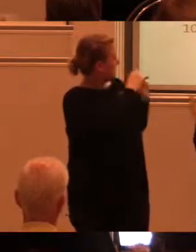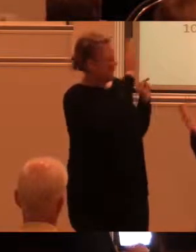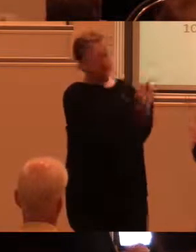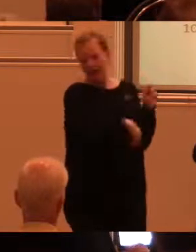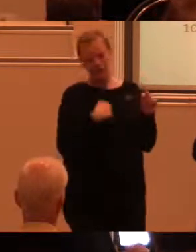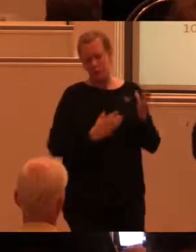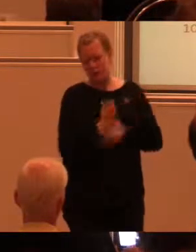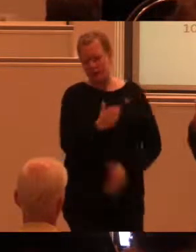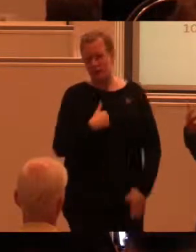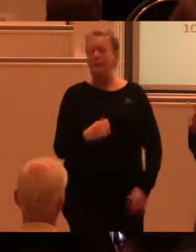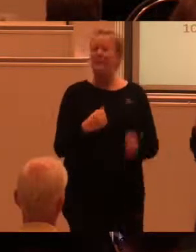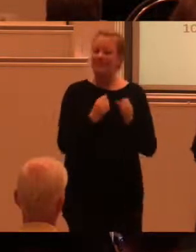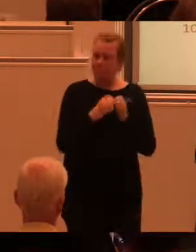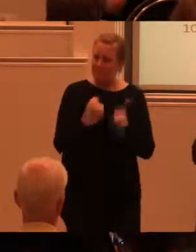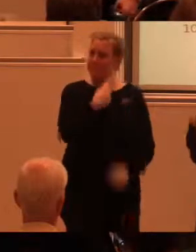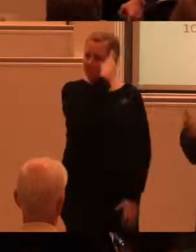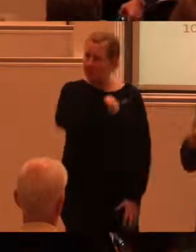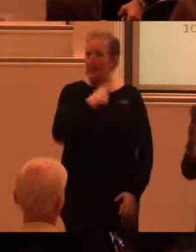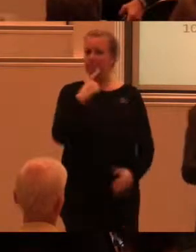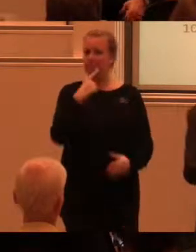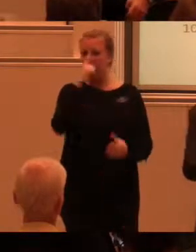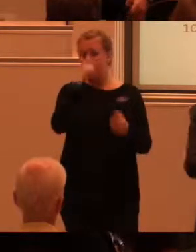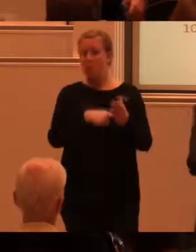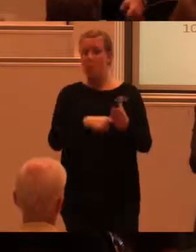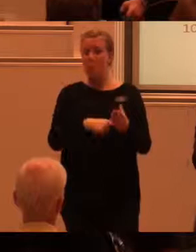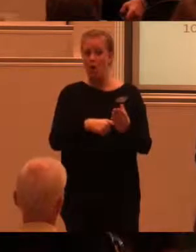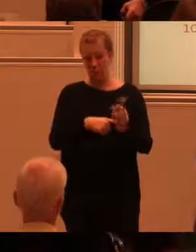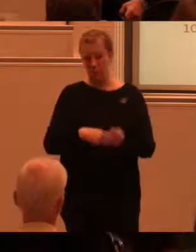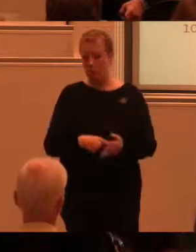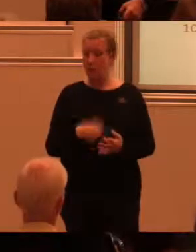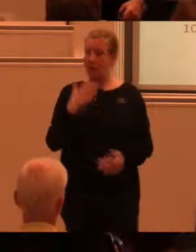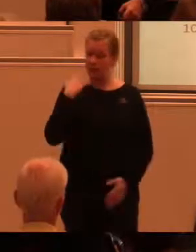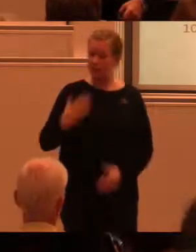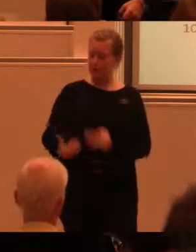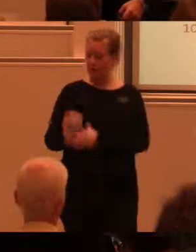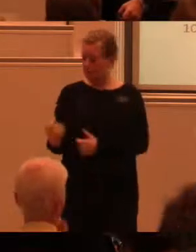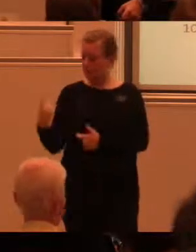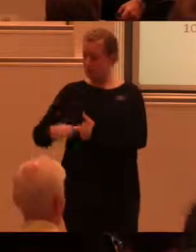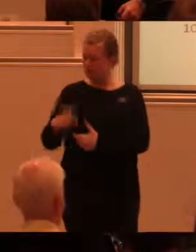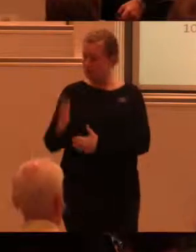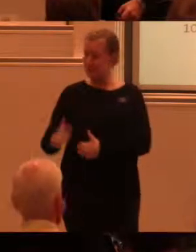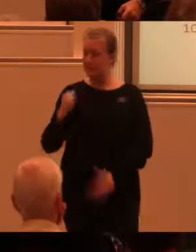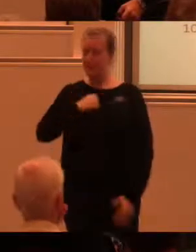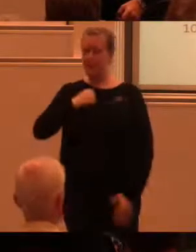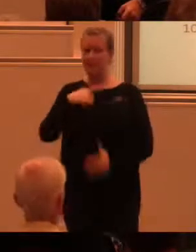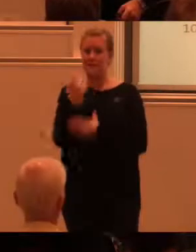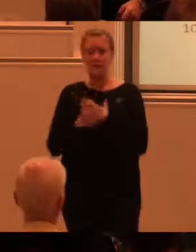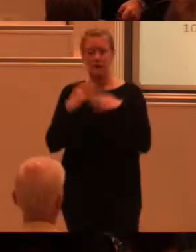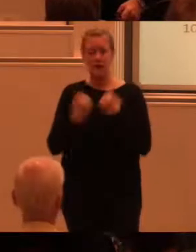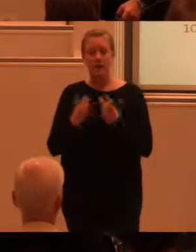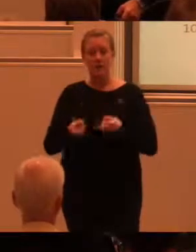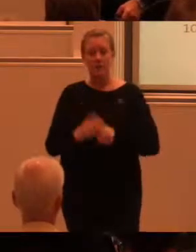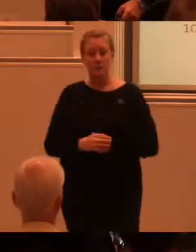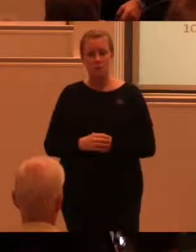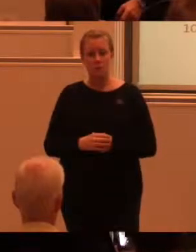så det gäller ju att sätta upp mål för man kan ta det här i sin egen designprincip också egentligen vad man håller på med som